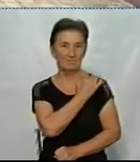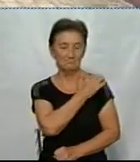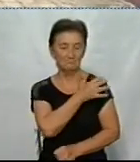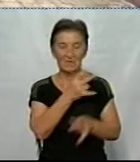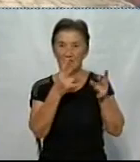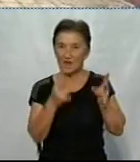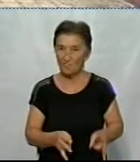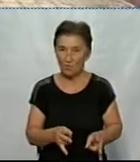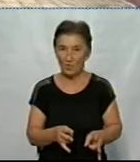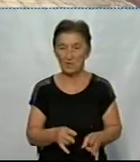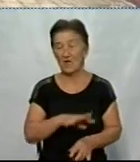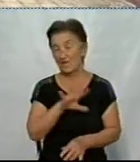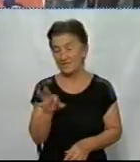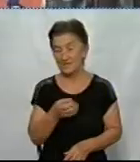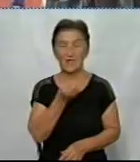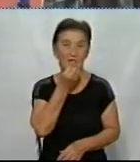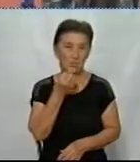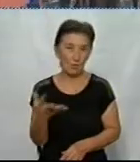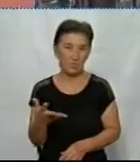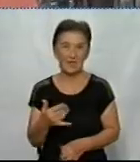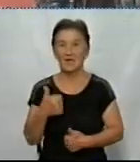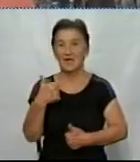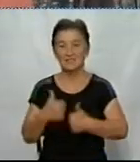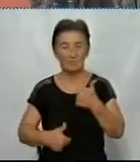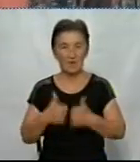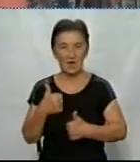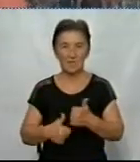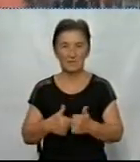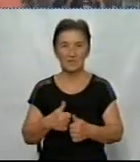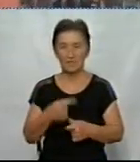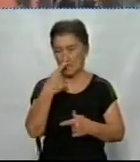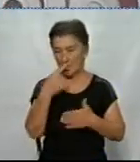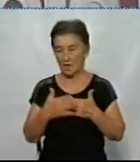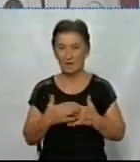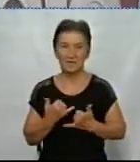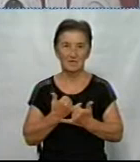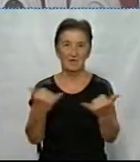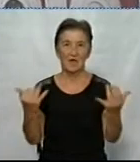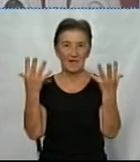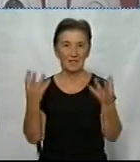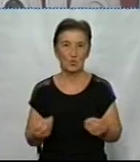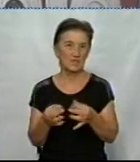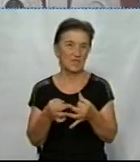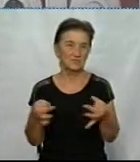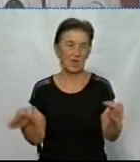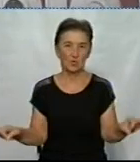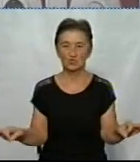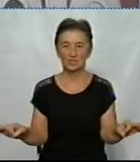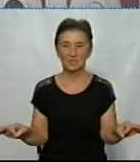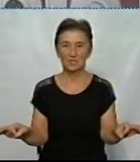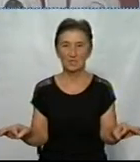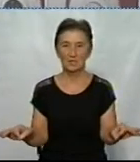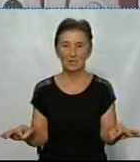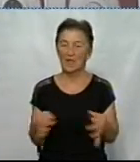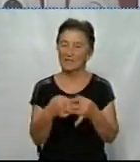йде добре, так би мовити. Змагання серед бійців проводять до Дня Незалежності. Незалежність для мене –